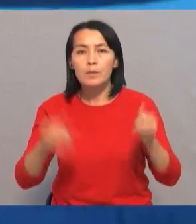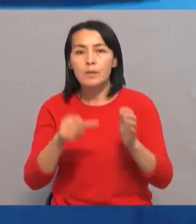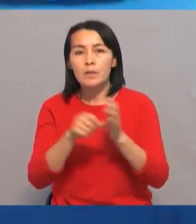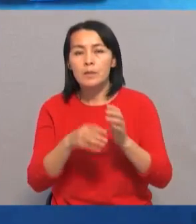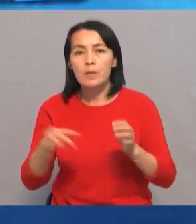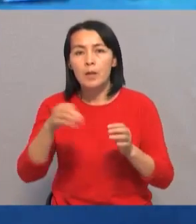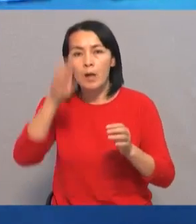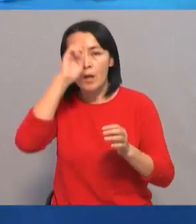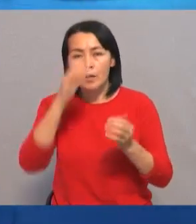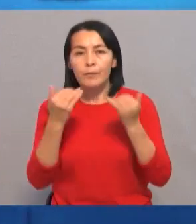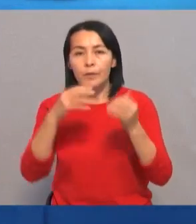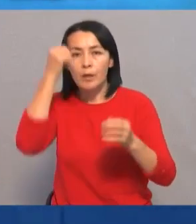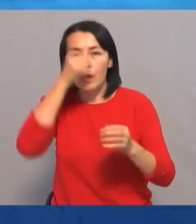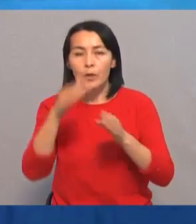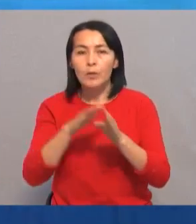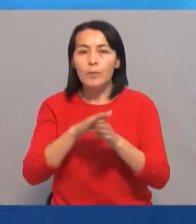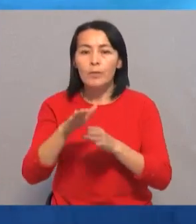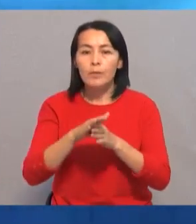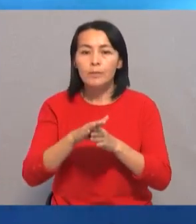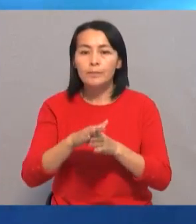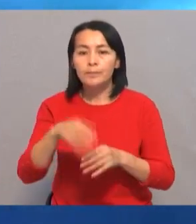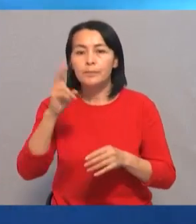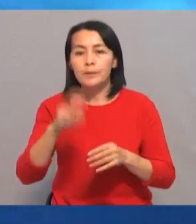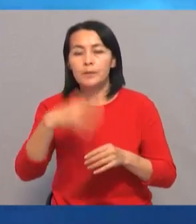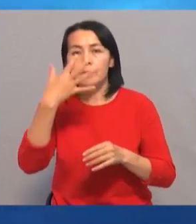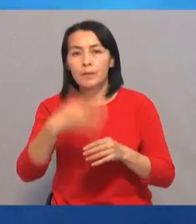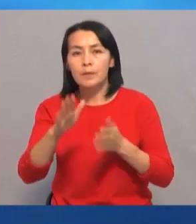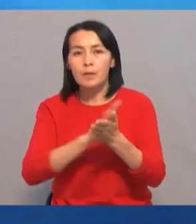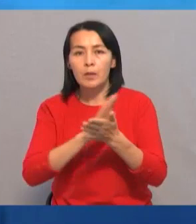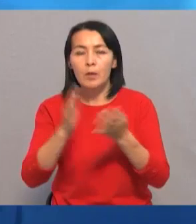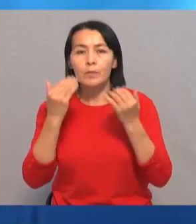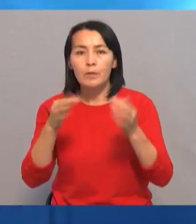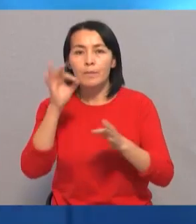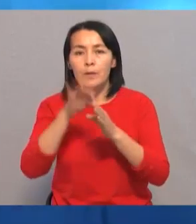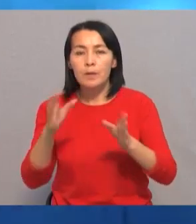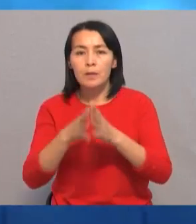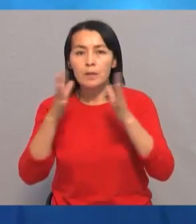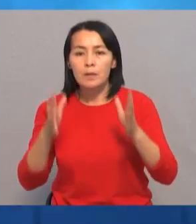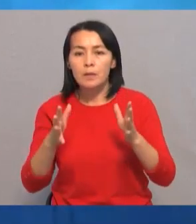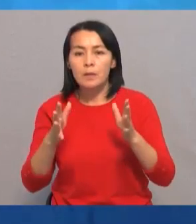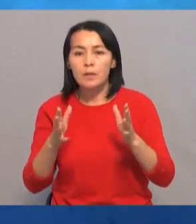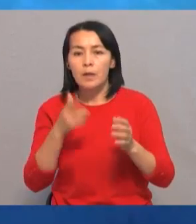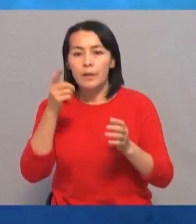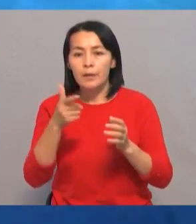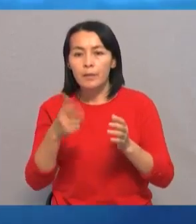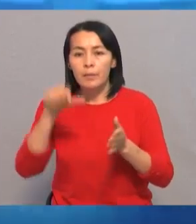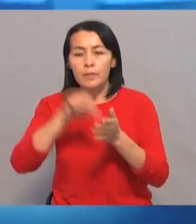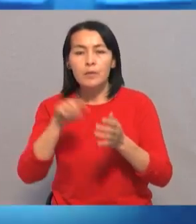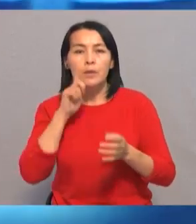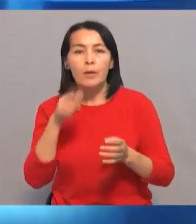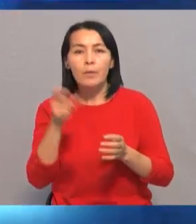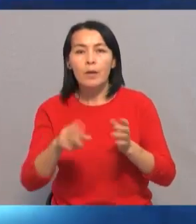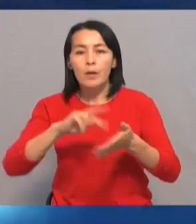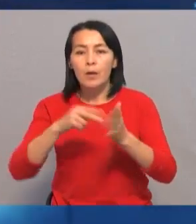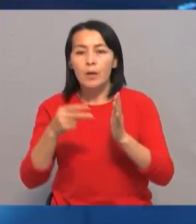страны, однако в этом году будут вручены 250 грантов. Кроме того, в целях расширения географии участия молодежи в